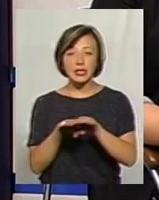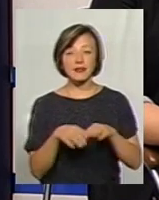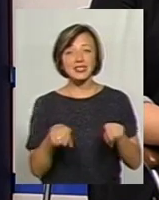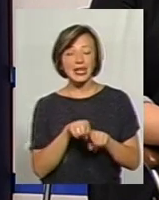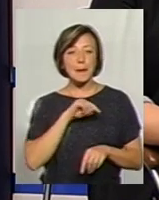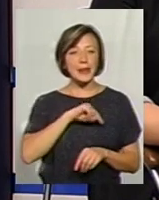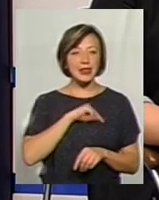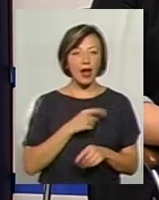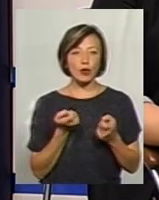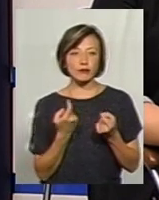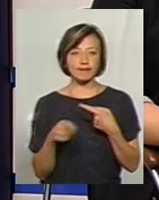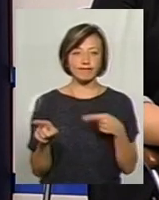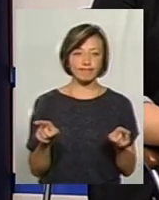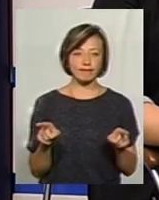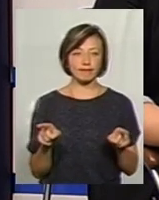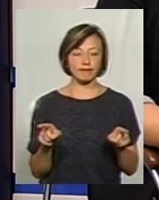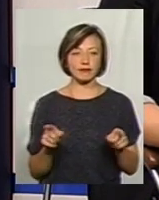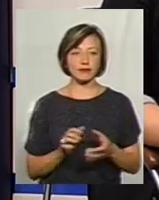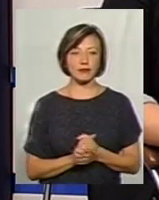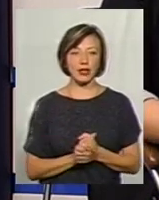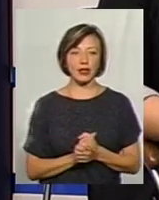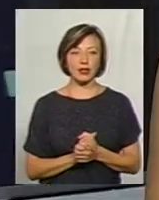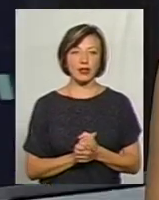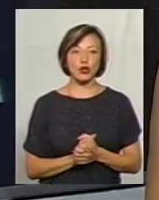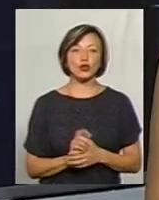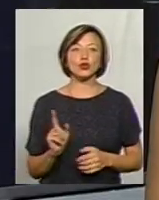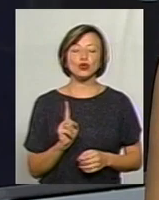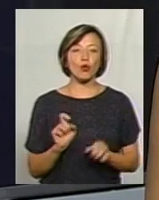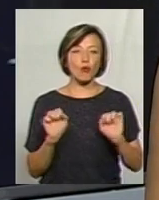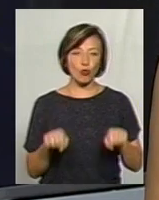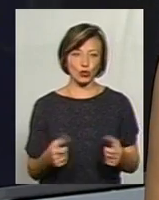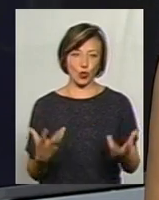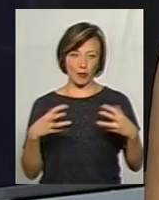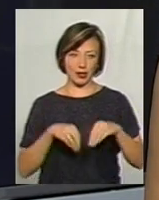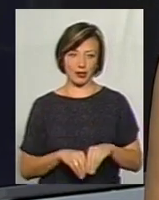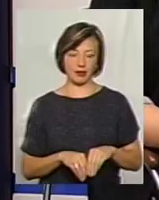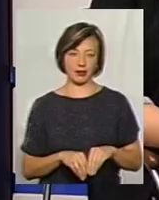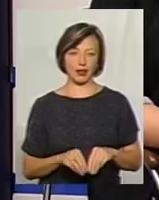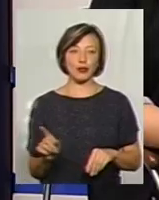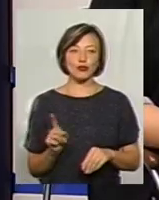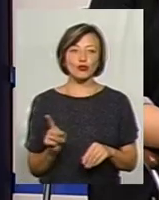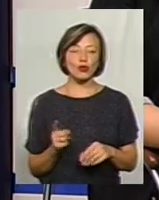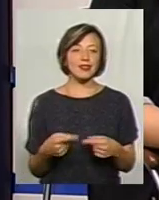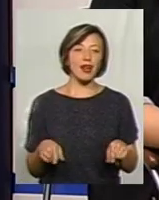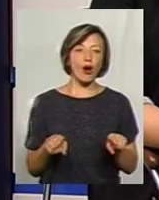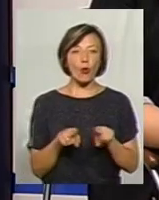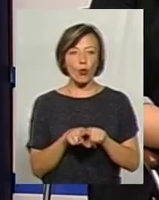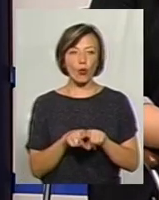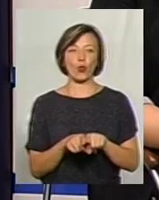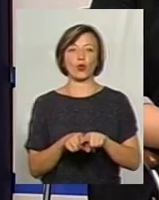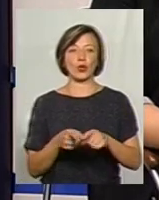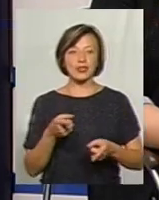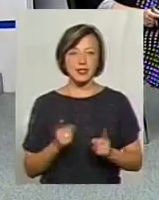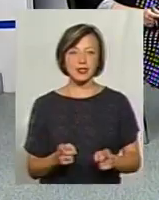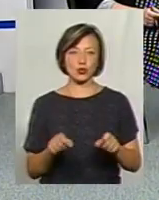ментально ми дещо відрізняємось. Власне, що може об'єднати? Що такого, що дійсно